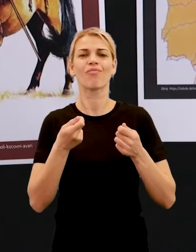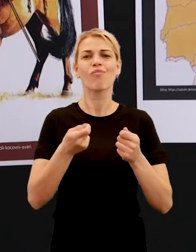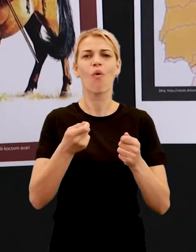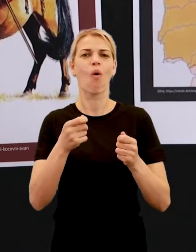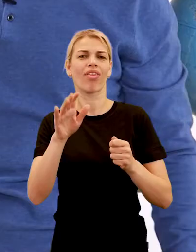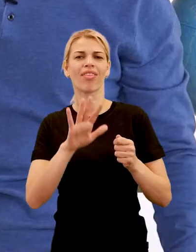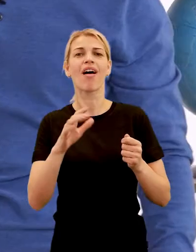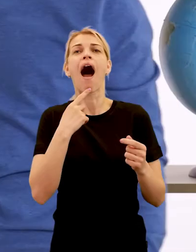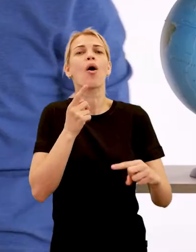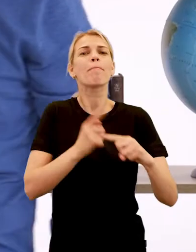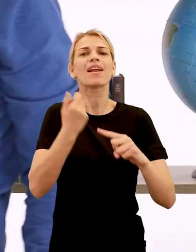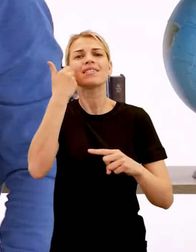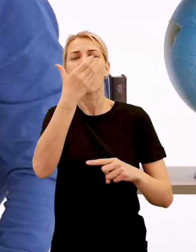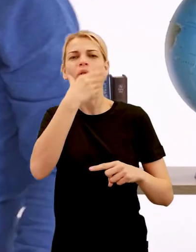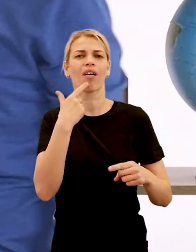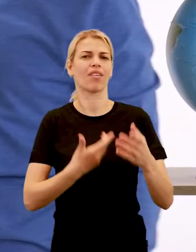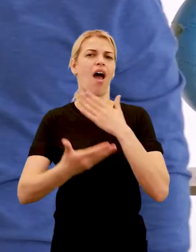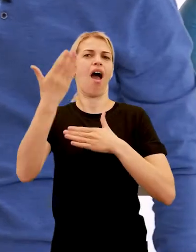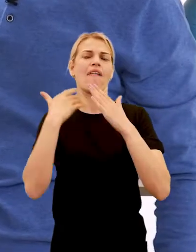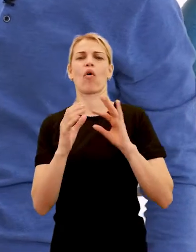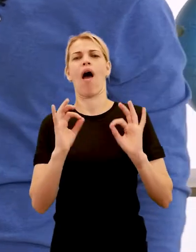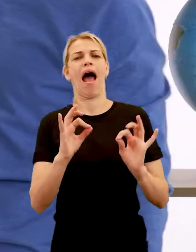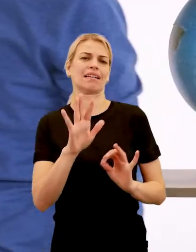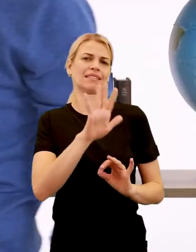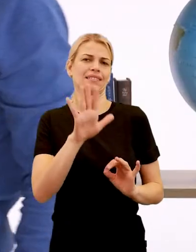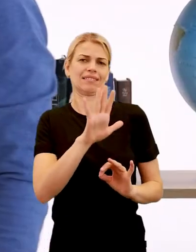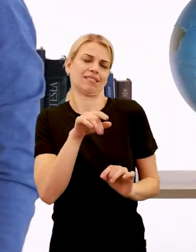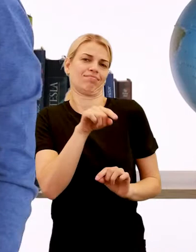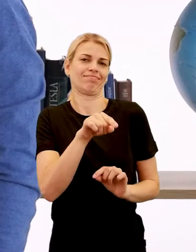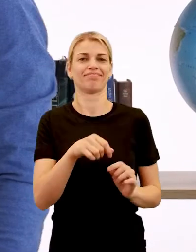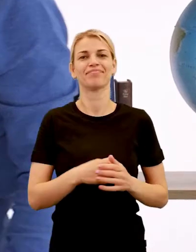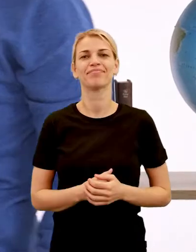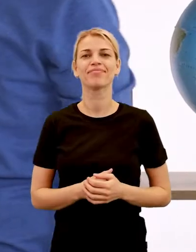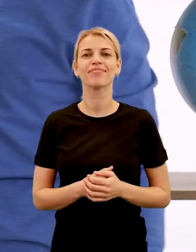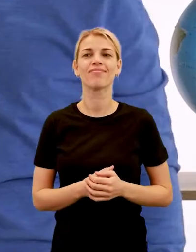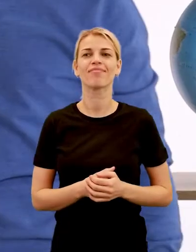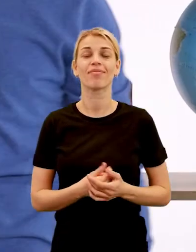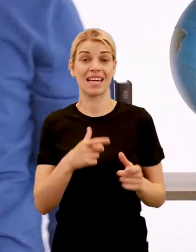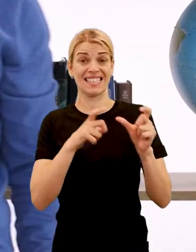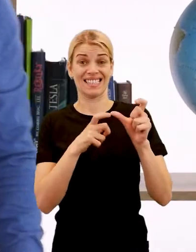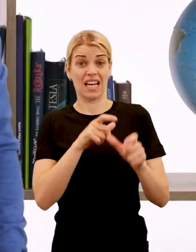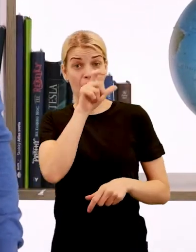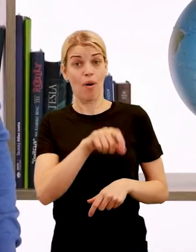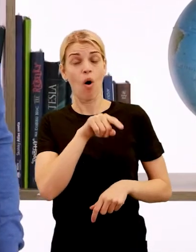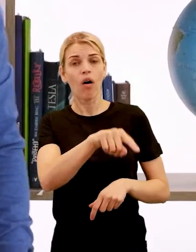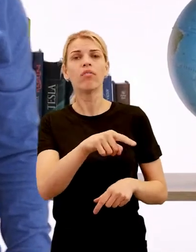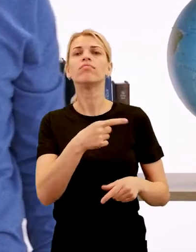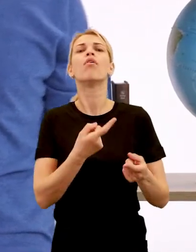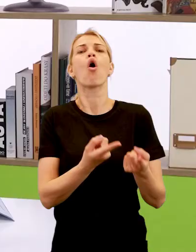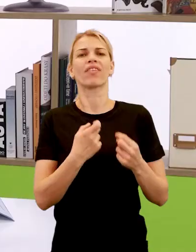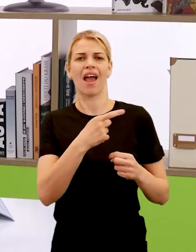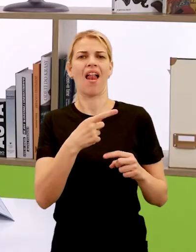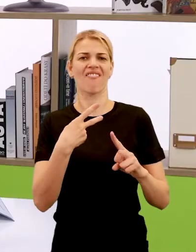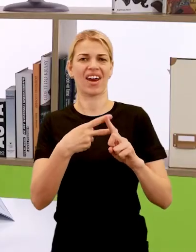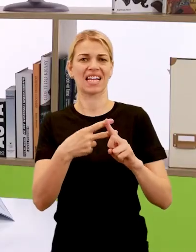nevieme, ako tí ľudia presne vyzerali. Bolo to veľmi dávno, ale môžeme si ich predstaviť možno nejako takto. A Samo pochádzal teda z franskej